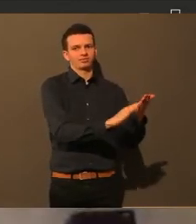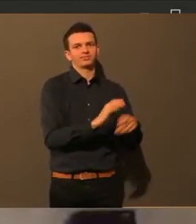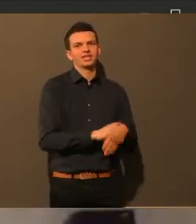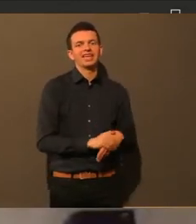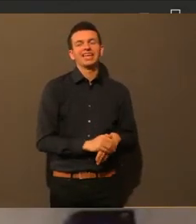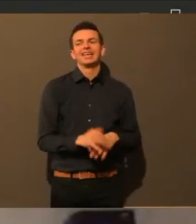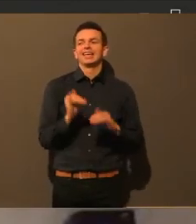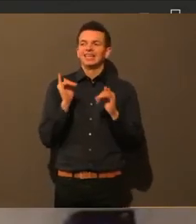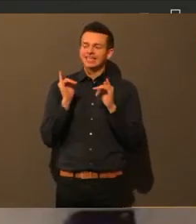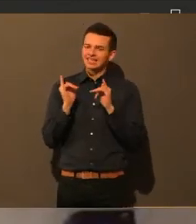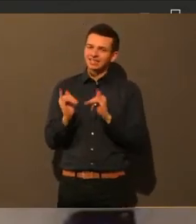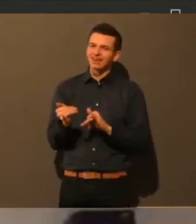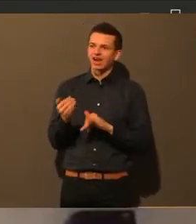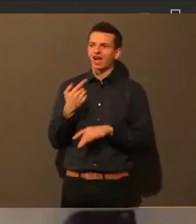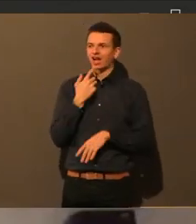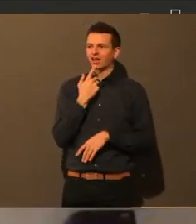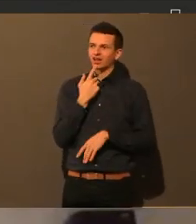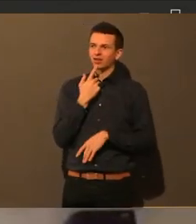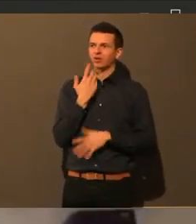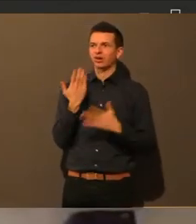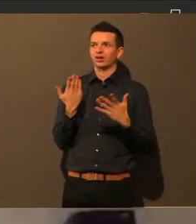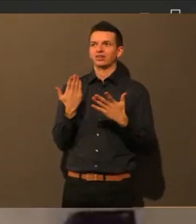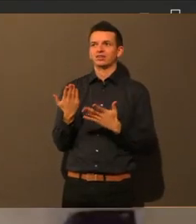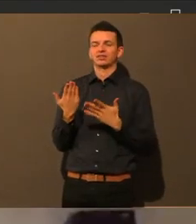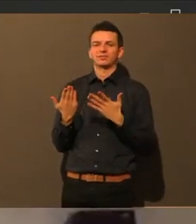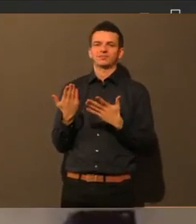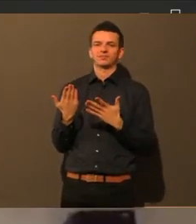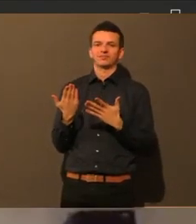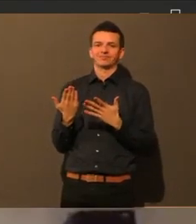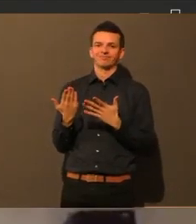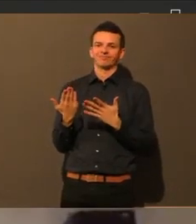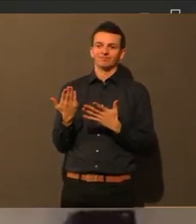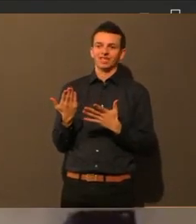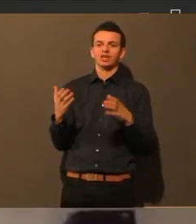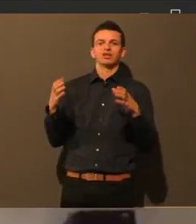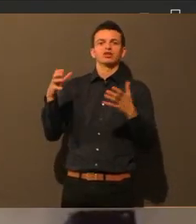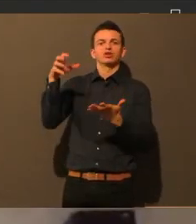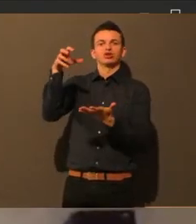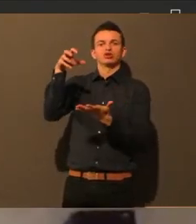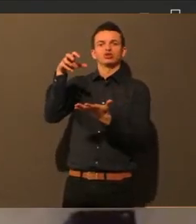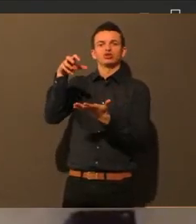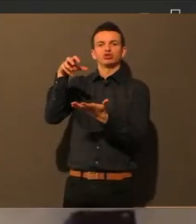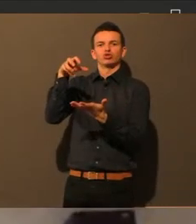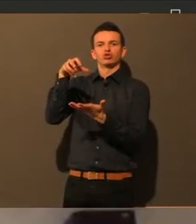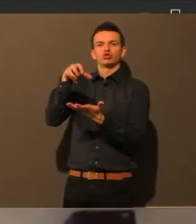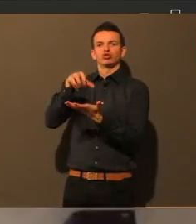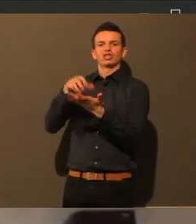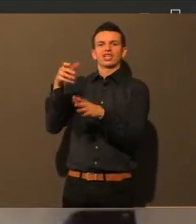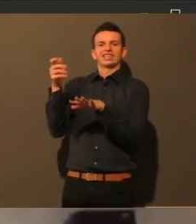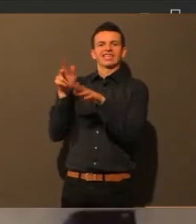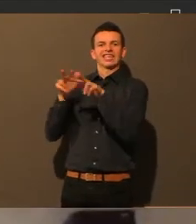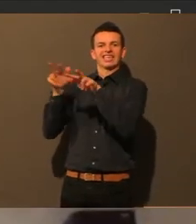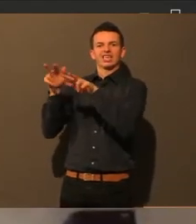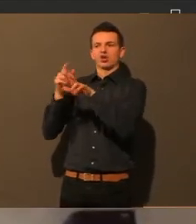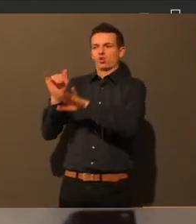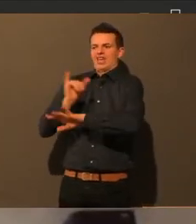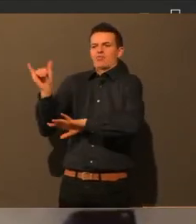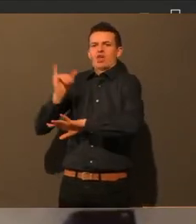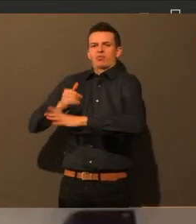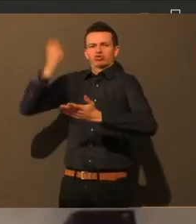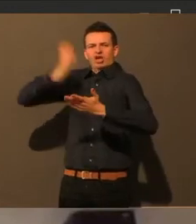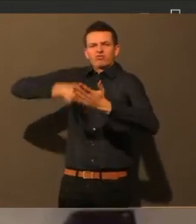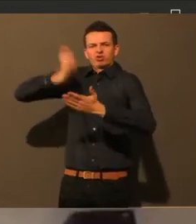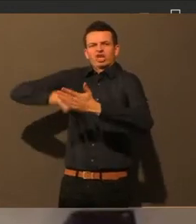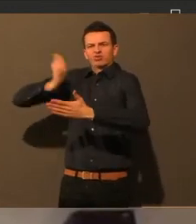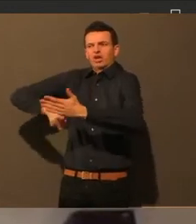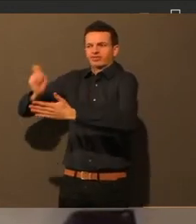eine Stadtgemeinschaft haben wollen, die immer nur mit Law & Order arbeitet, dann weiß ich nicht, ob das gerade förderlich ist. Ich glaube